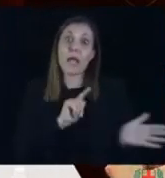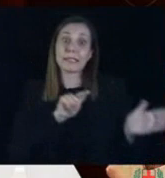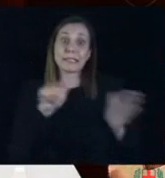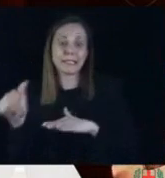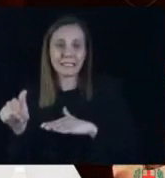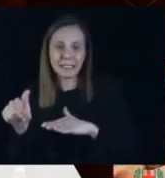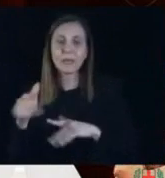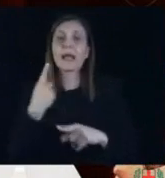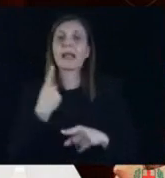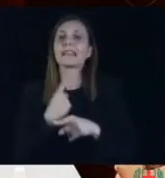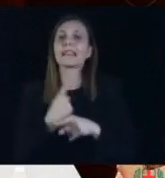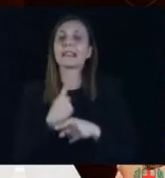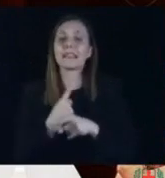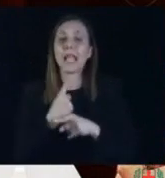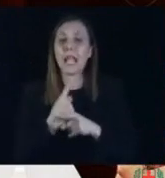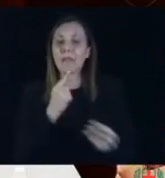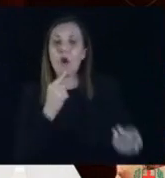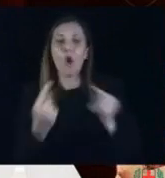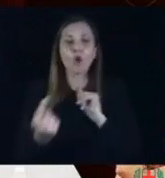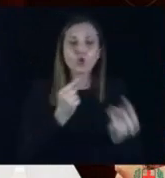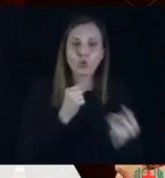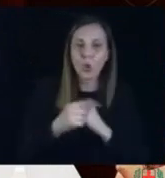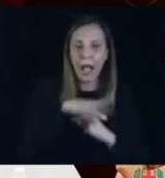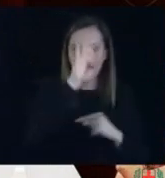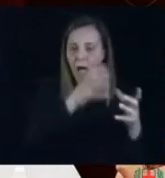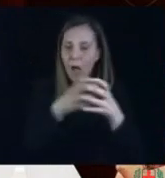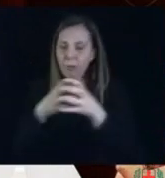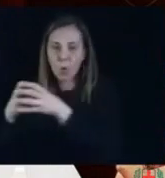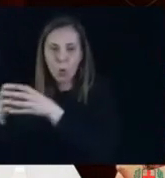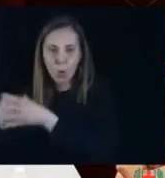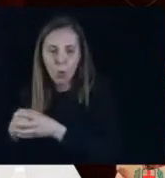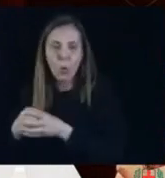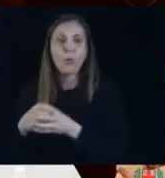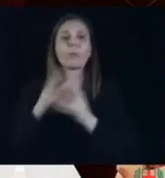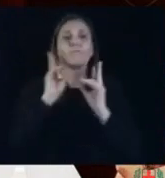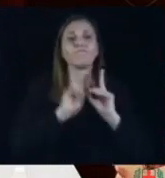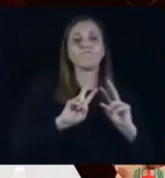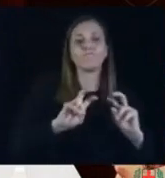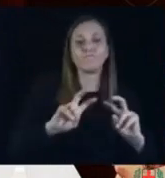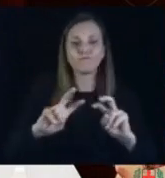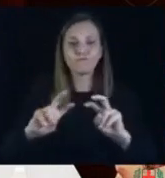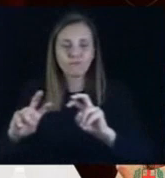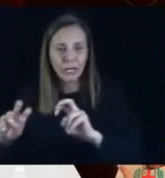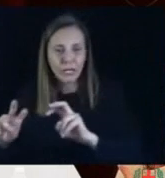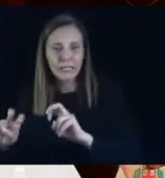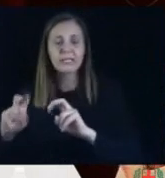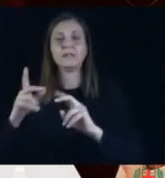espletati tutti i passaggi di consultazione dei capigruppo, di verifiche, di